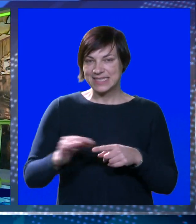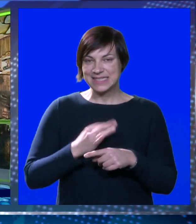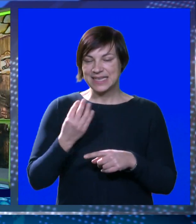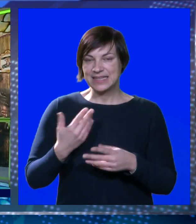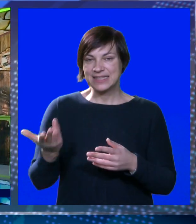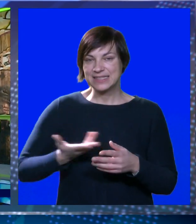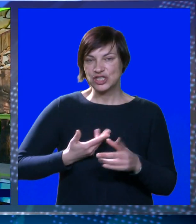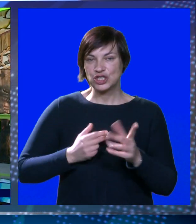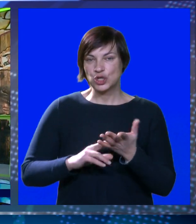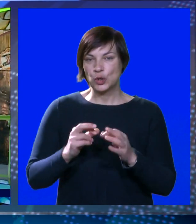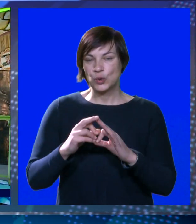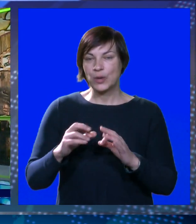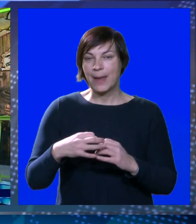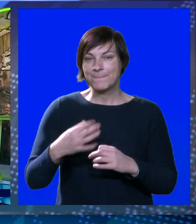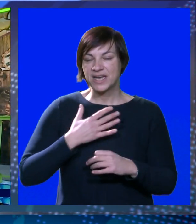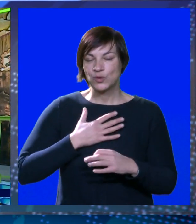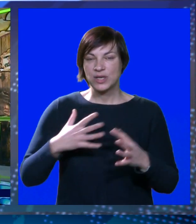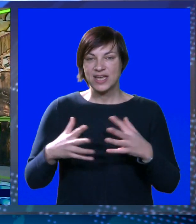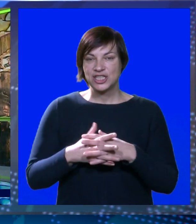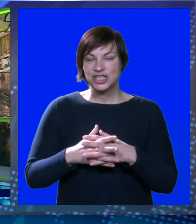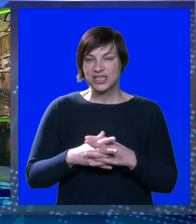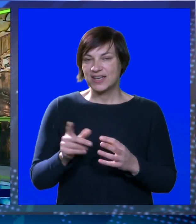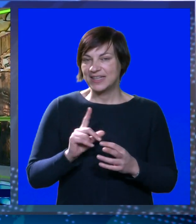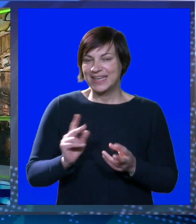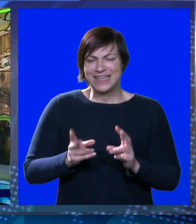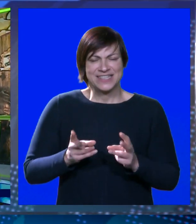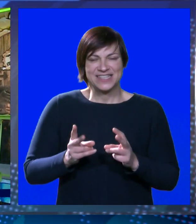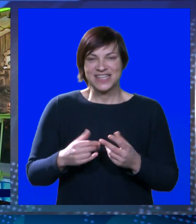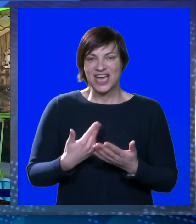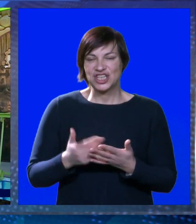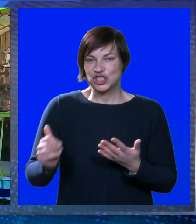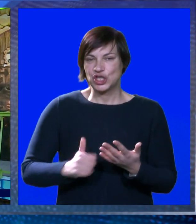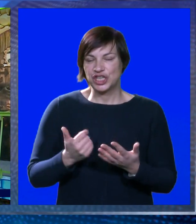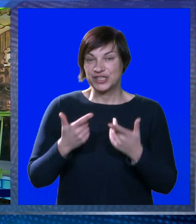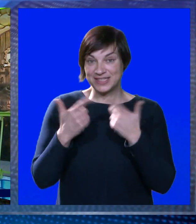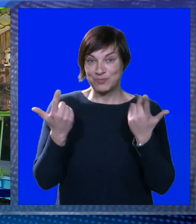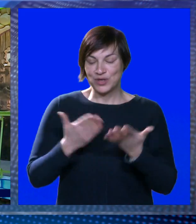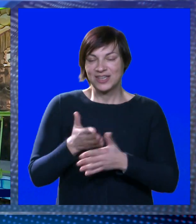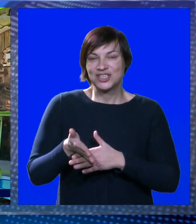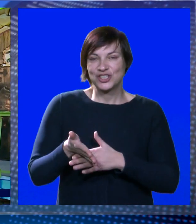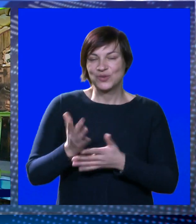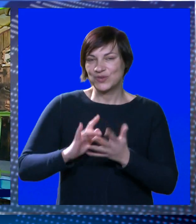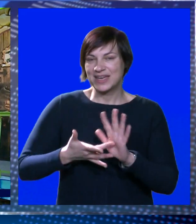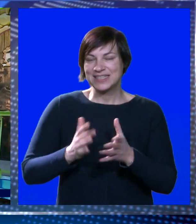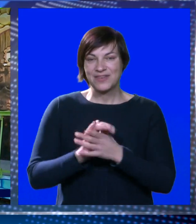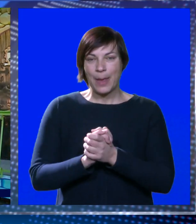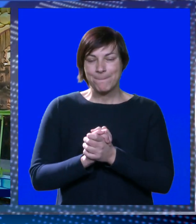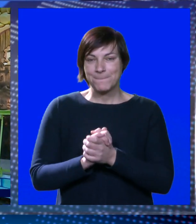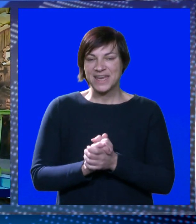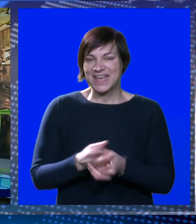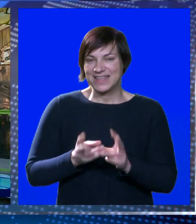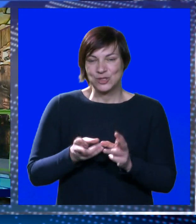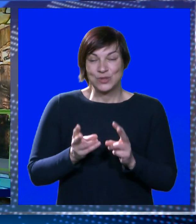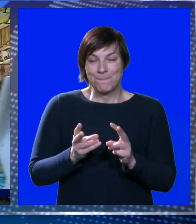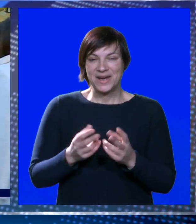Sresno sam što je došao Luna Park u naš grod i uopće nije bilo stražno. Još sam i otkrila što je unutra, svi prijatelji su